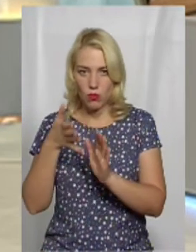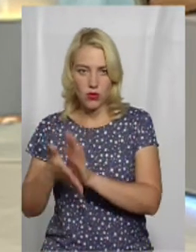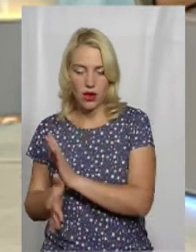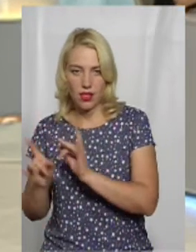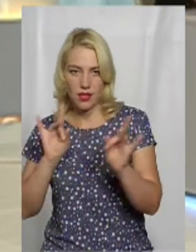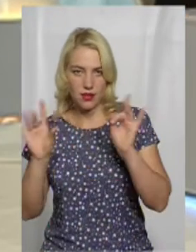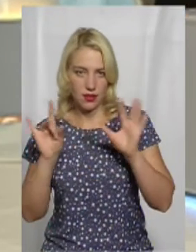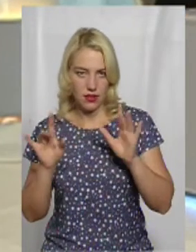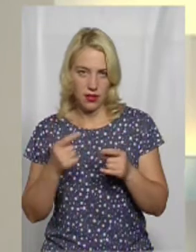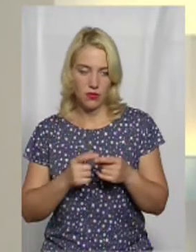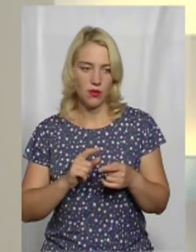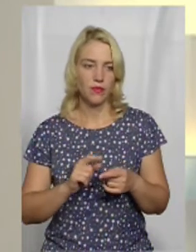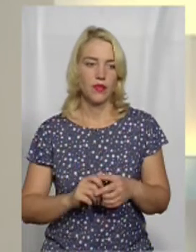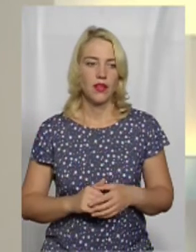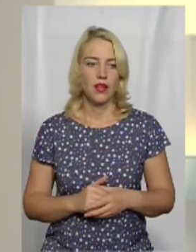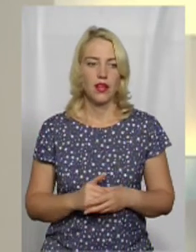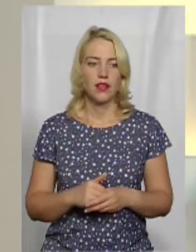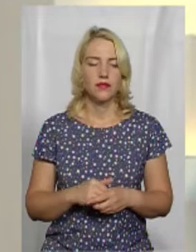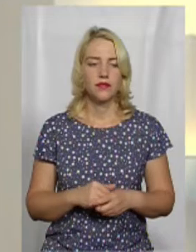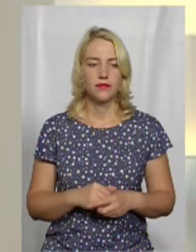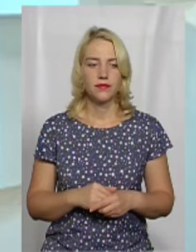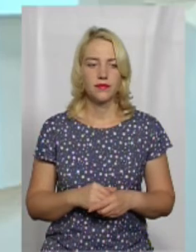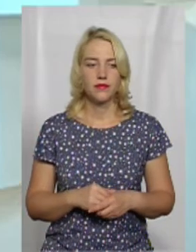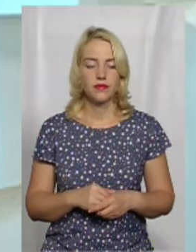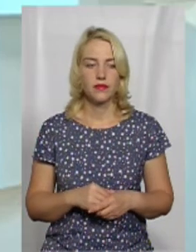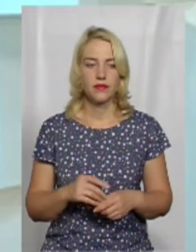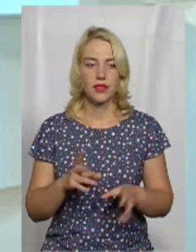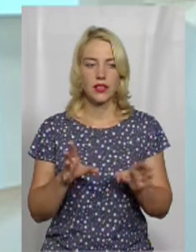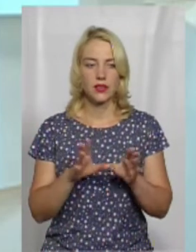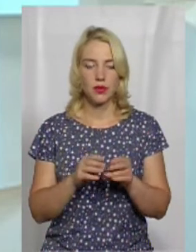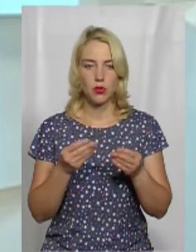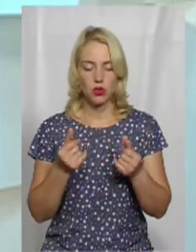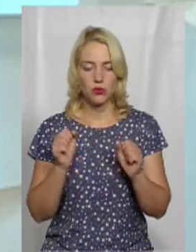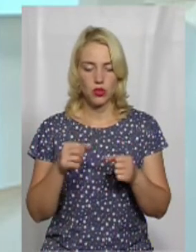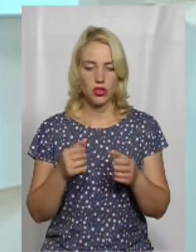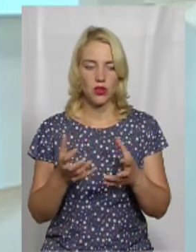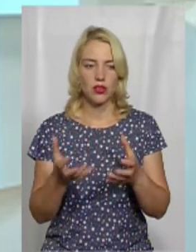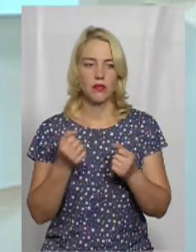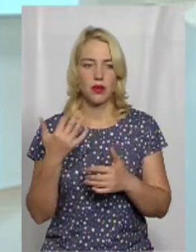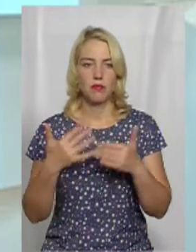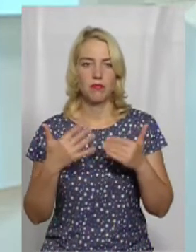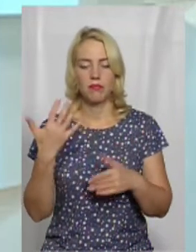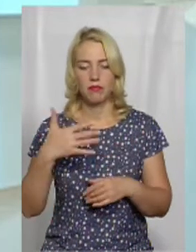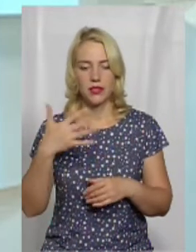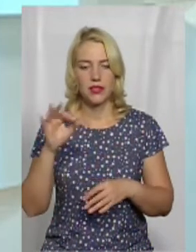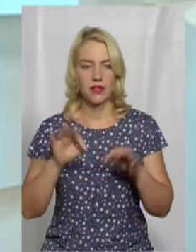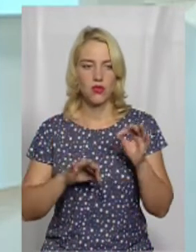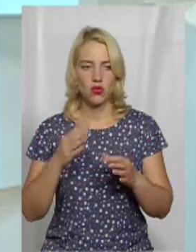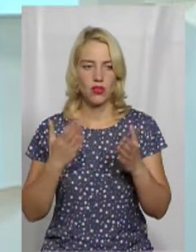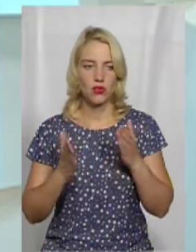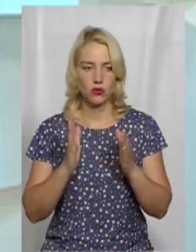зібрати, ви їх зрештою отримали? З умовами спільного кошту ми можемо отримати мінімум 50%, якщо буде зібрано.